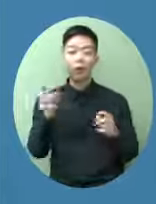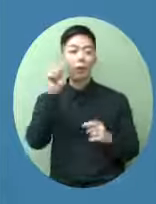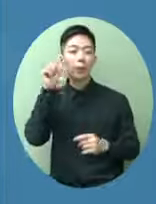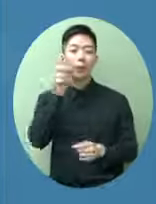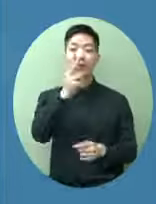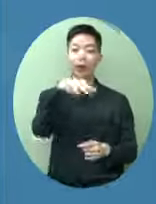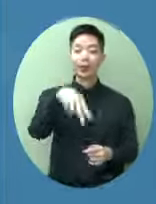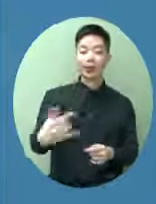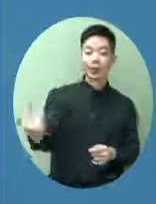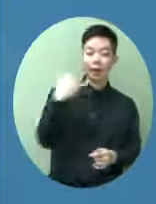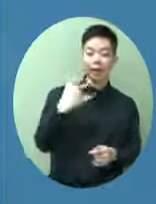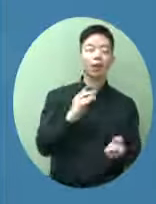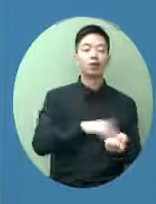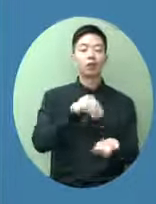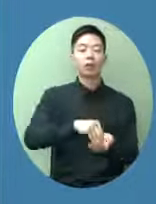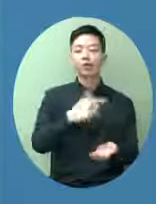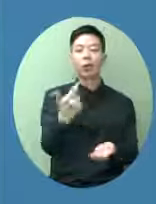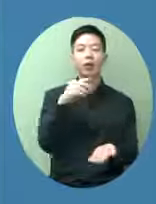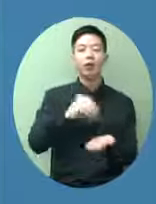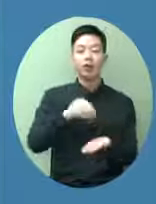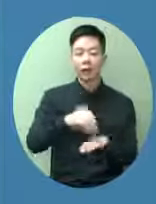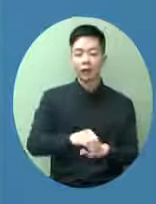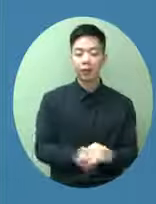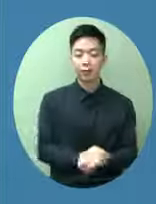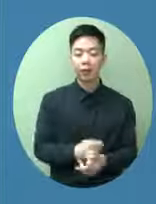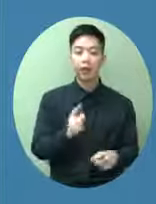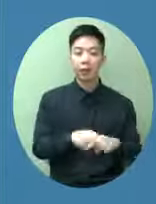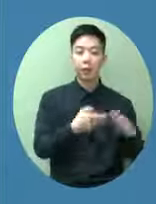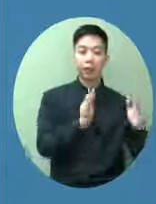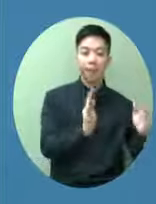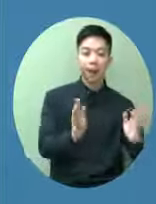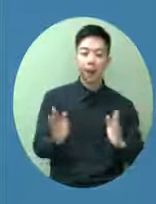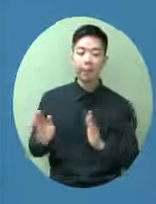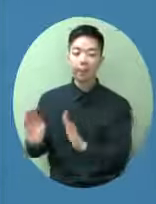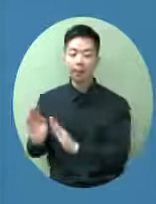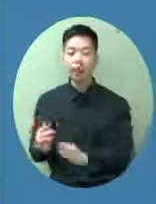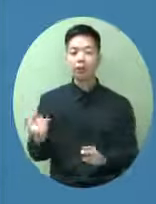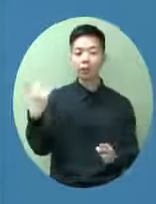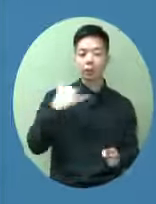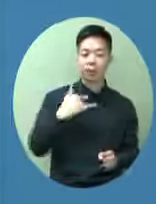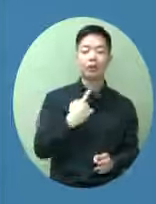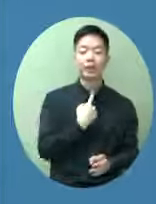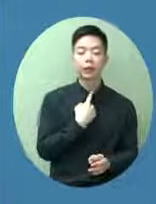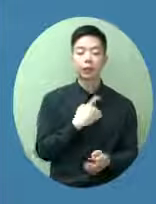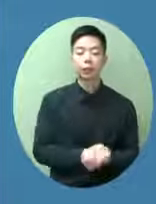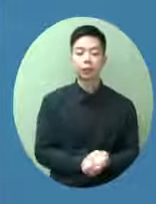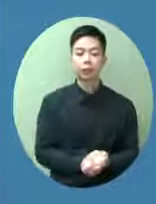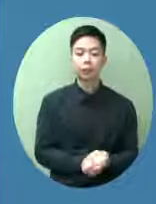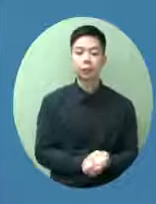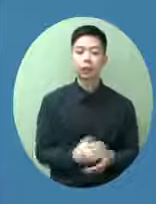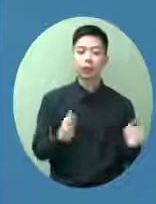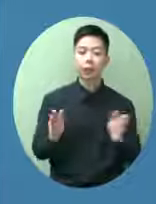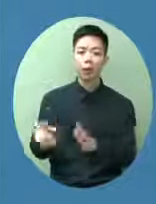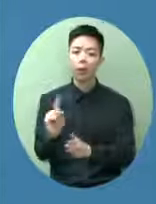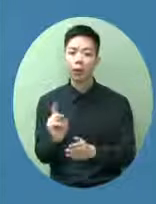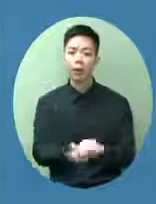我們必須讓他們逐步有罪回來那怎樣可以逐步有罪呢當然配額是一個方法不讓飛機飛是